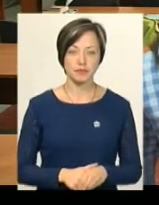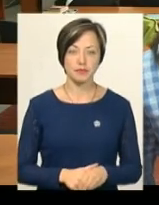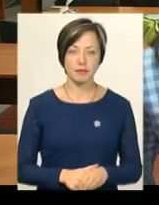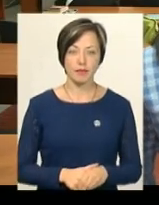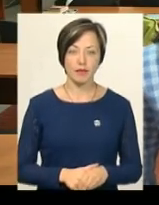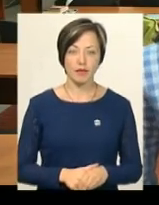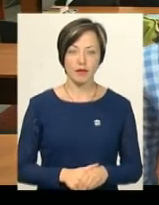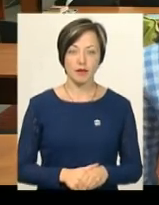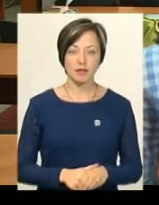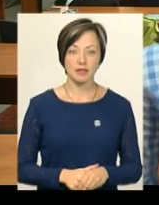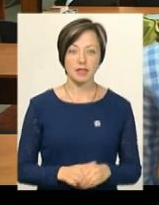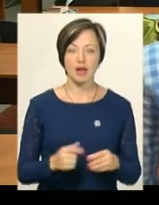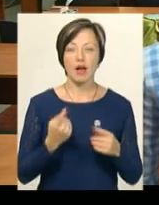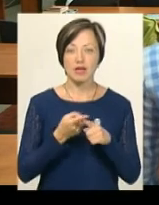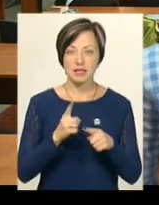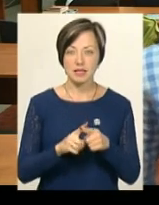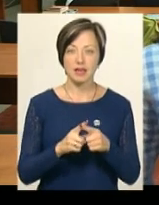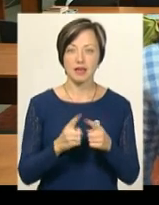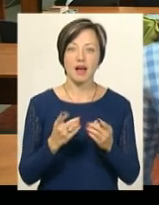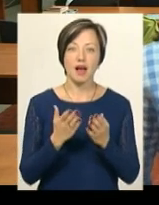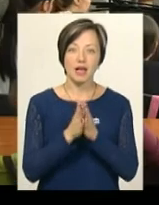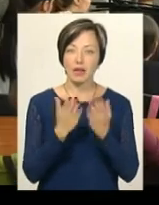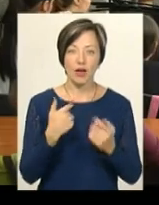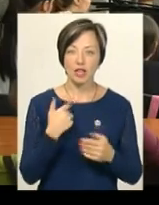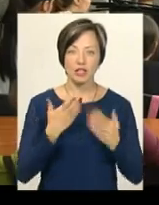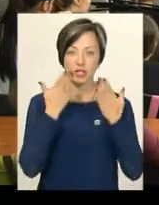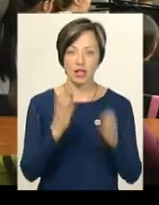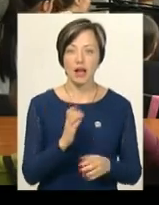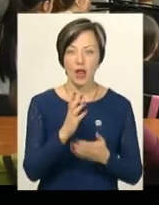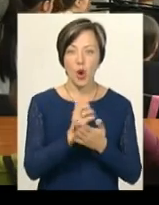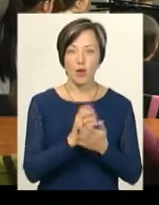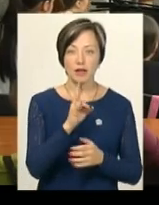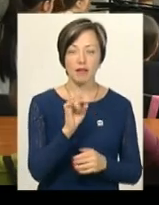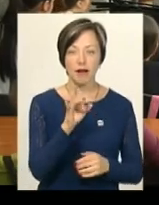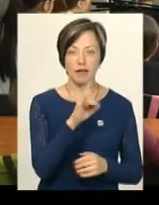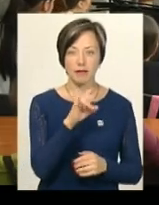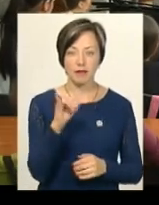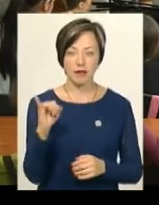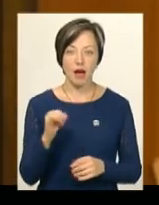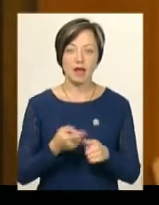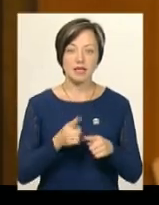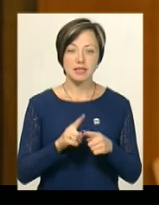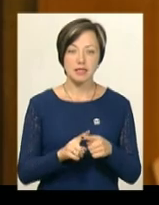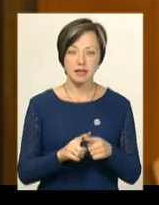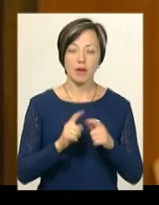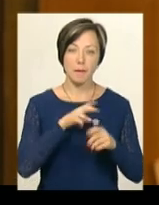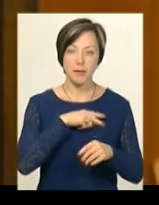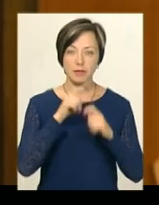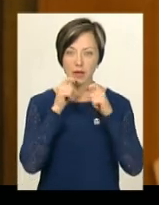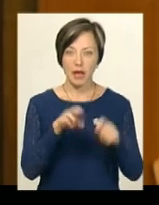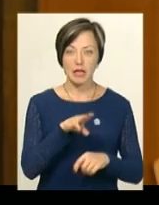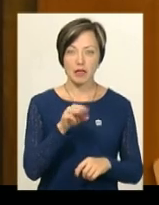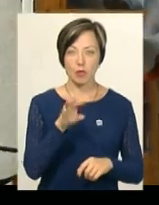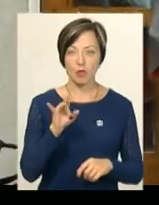останньо, що єдина книга, яку не читала, це якраз «Хроніки на арні». Грамоту переможця обласного етапу конкурсу «Лідер читання» вручають Тимуру